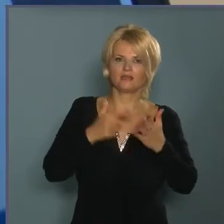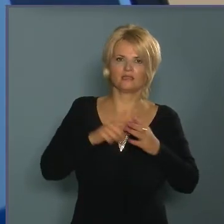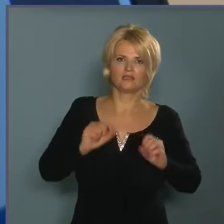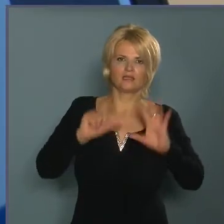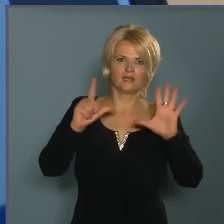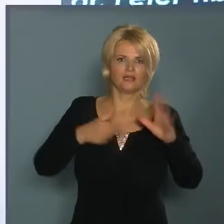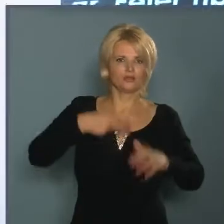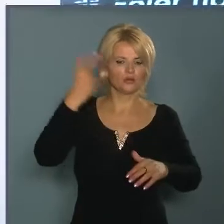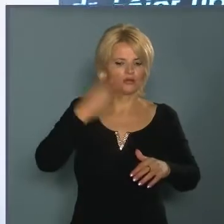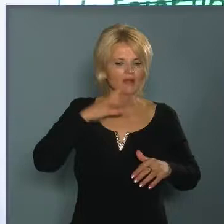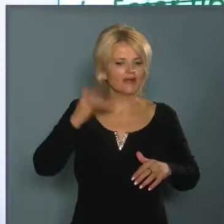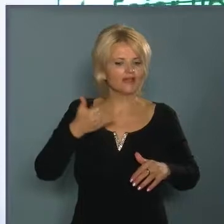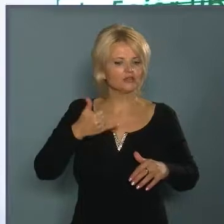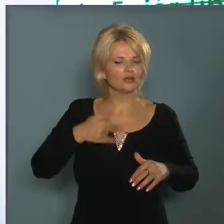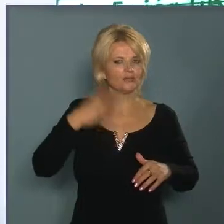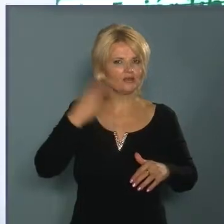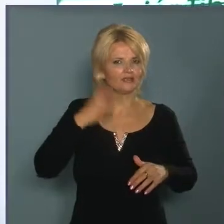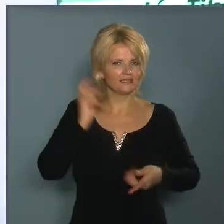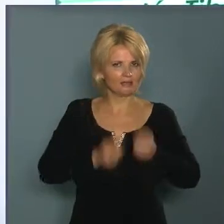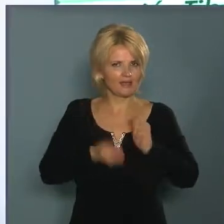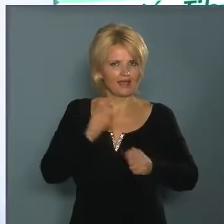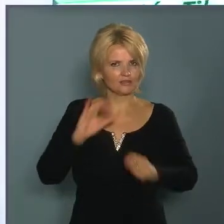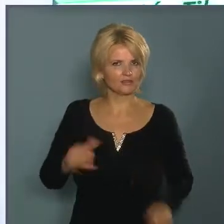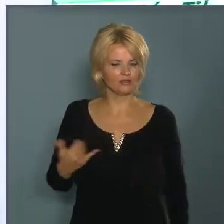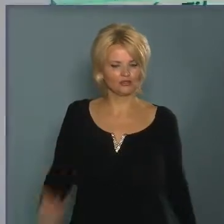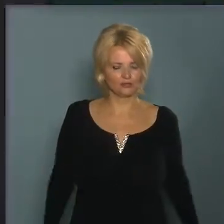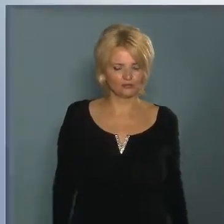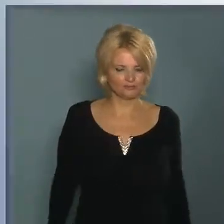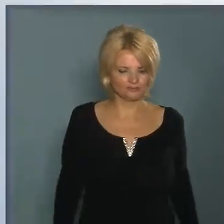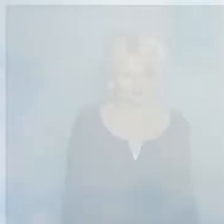2017-es kulturális és művészeti pályázatot is.